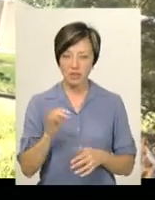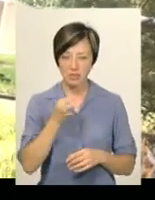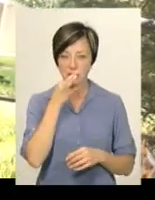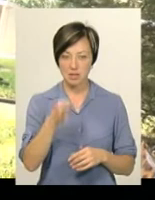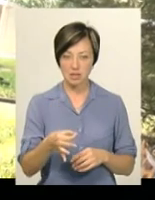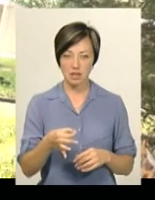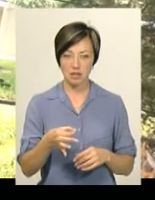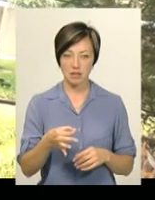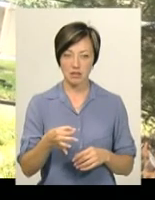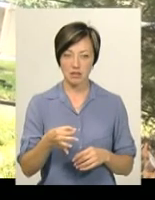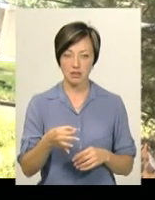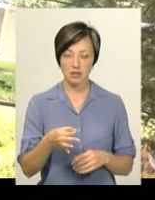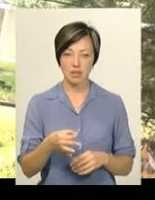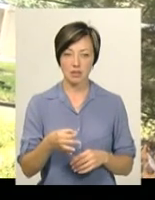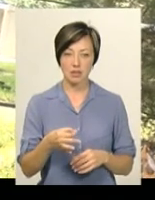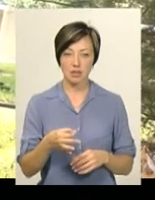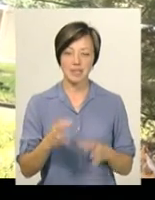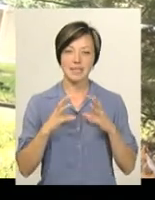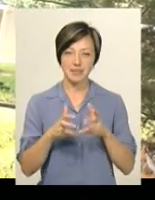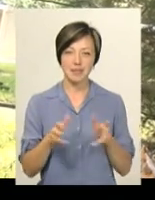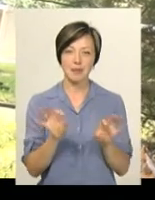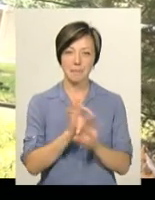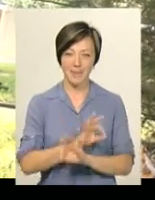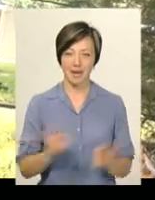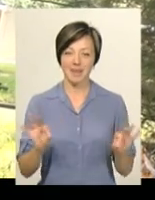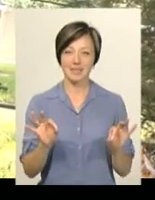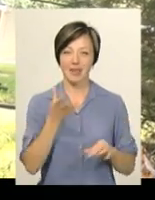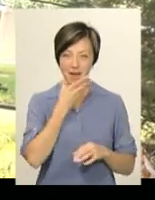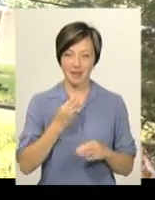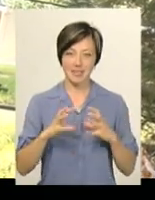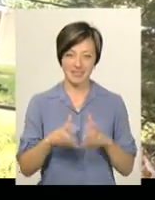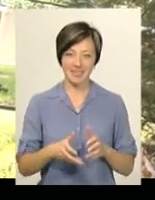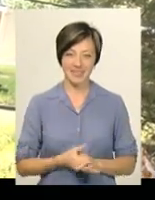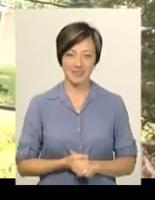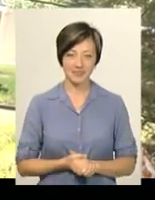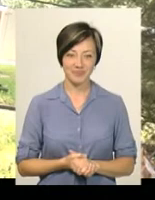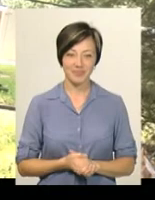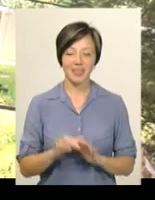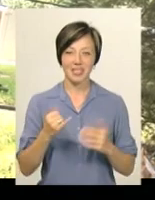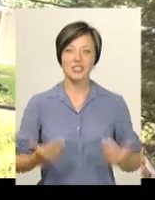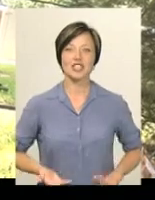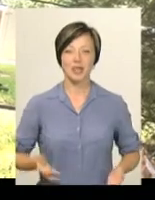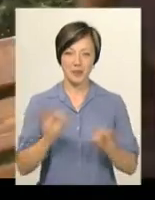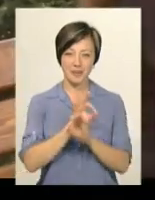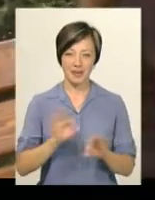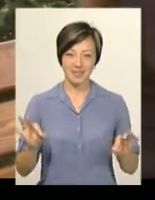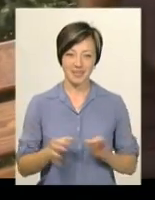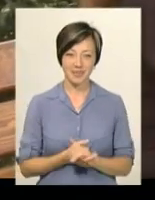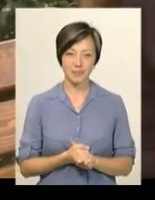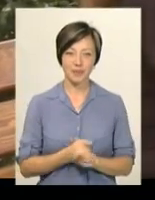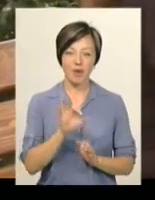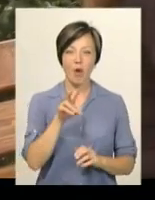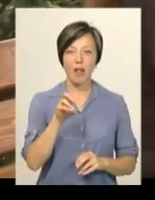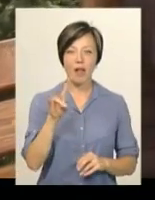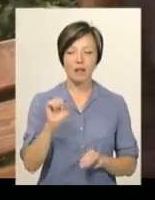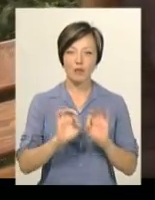сказала, світ прекрасний, гарний світ, і життя прекрасне. Олена Попок